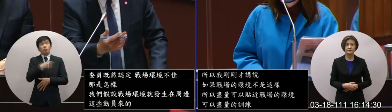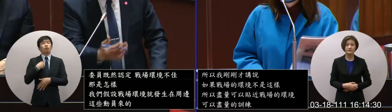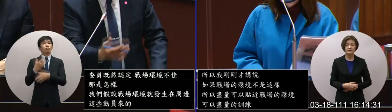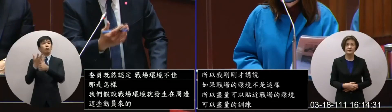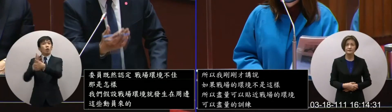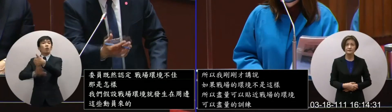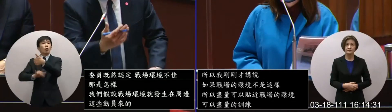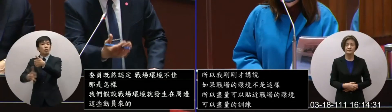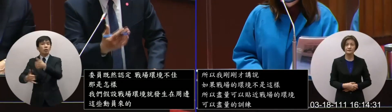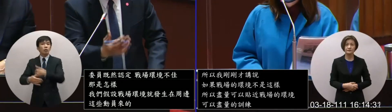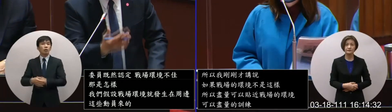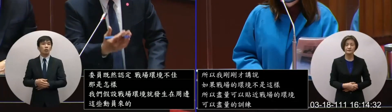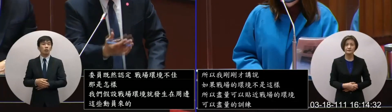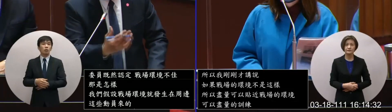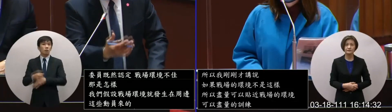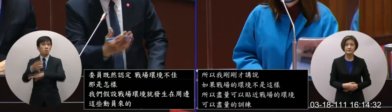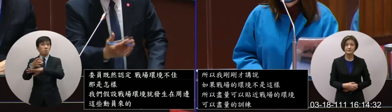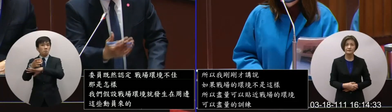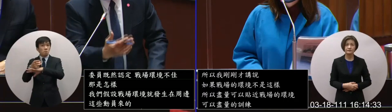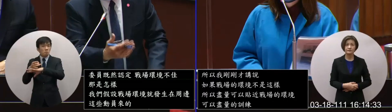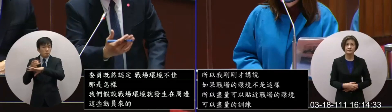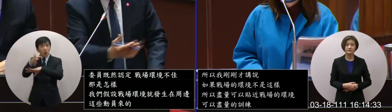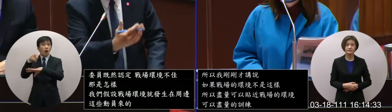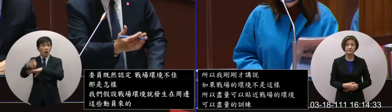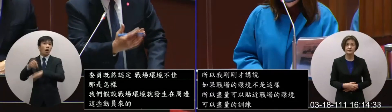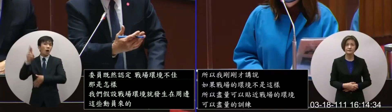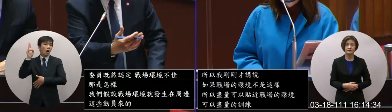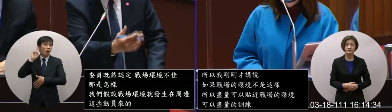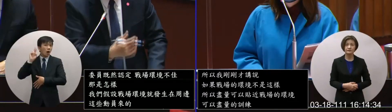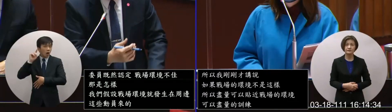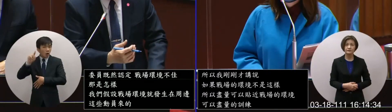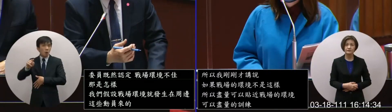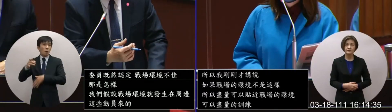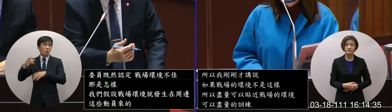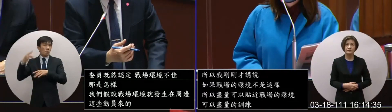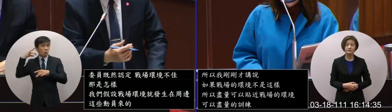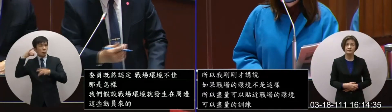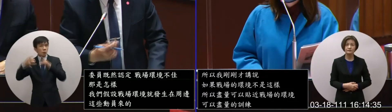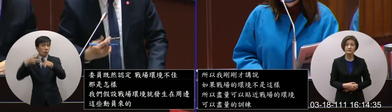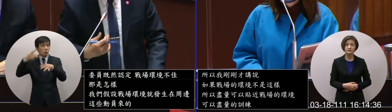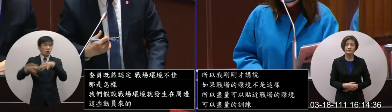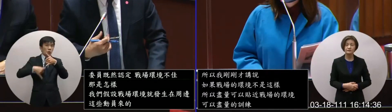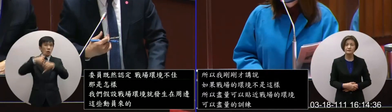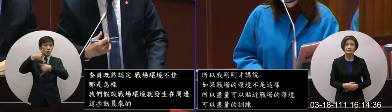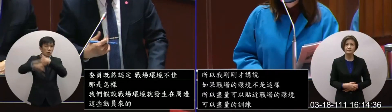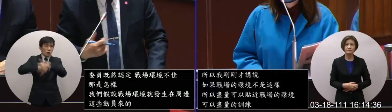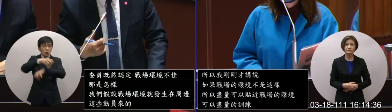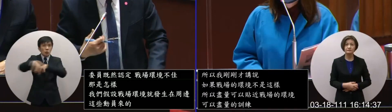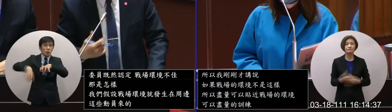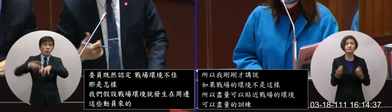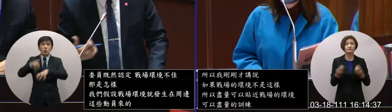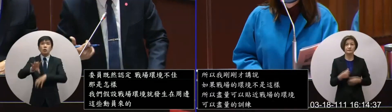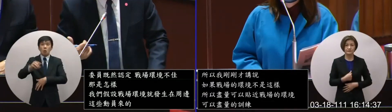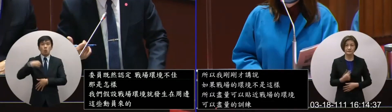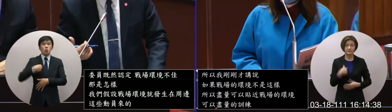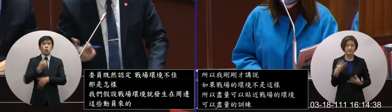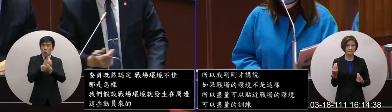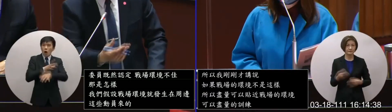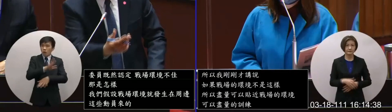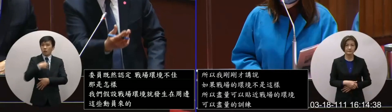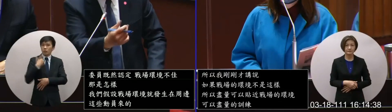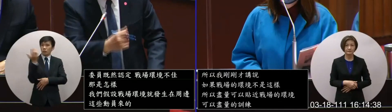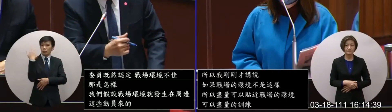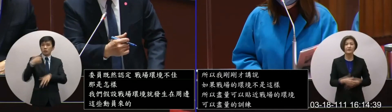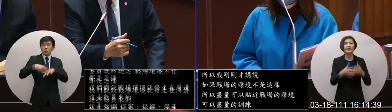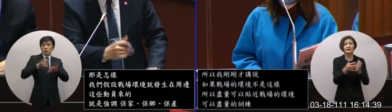员我又不是炮弹隆隆身的这种状况下生活过我生活过我在金门就待